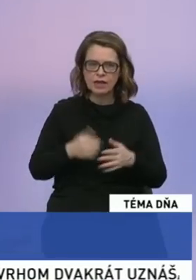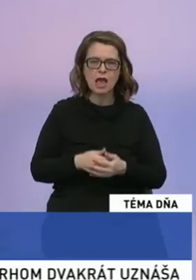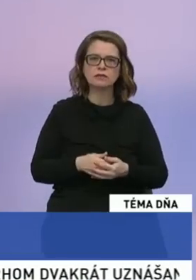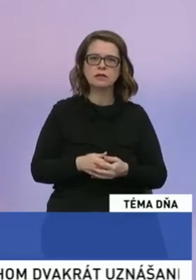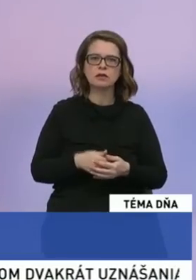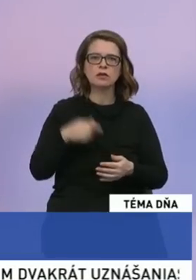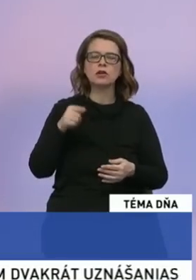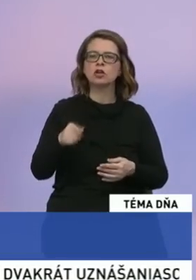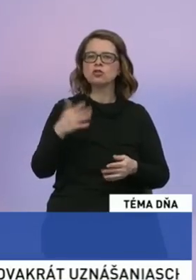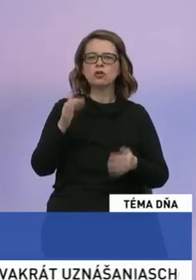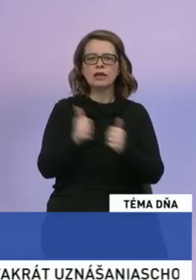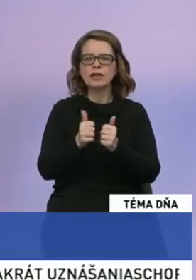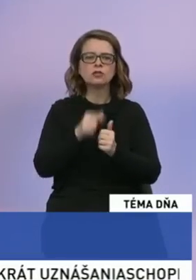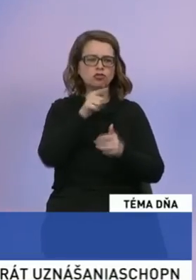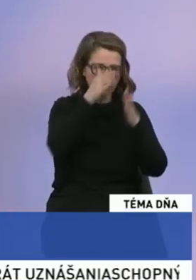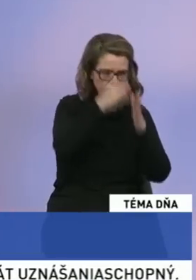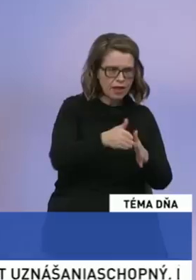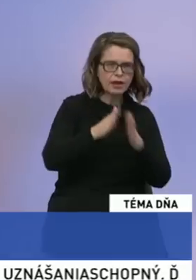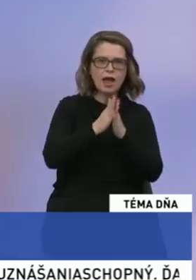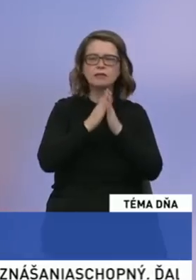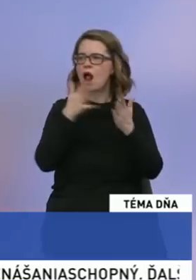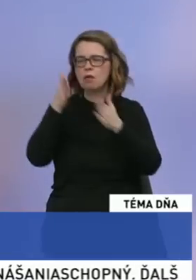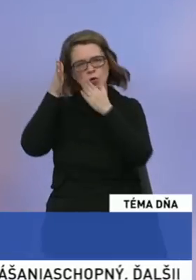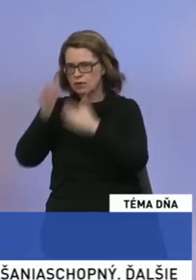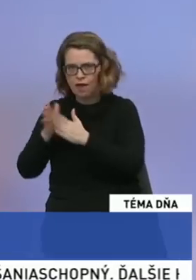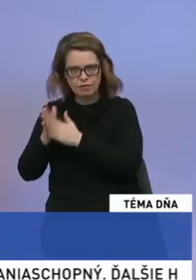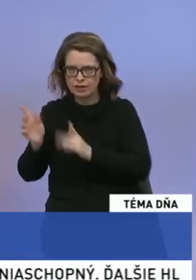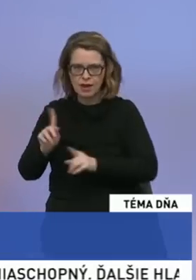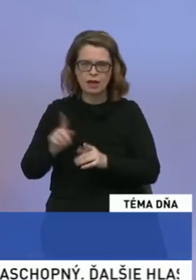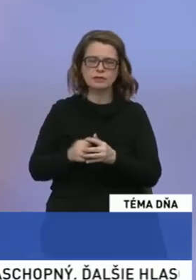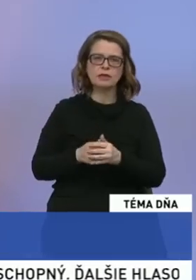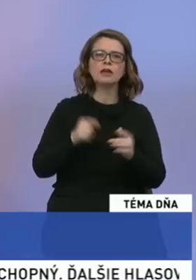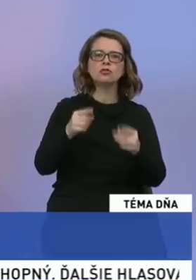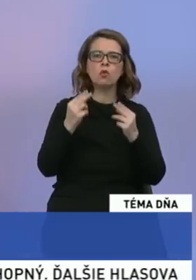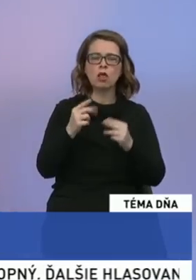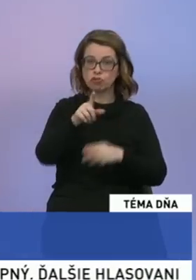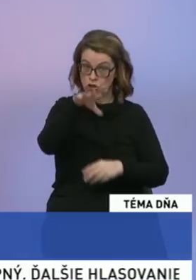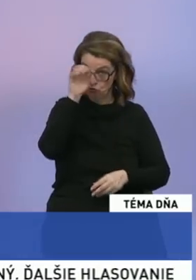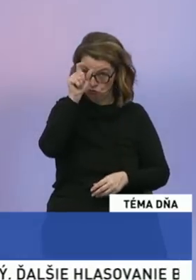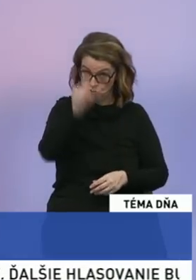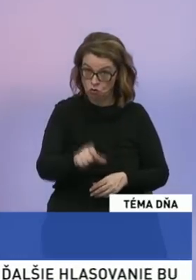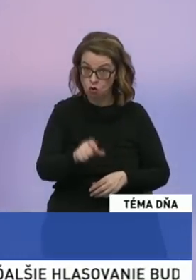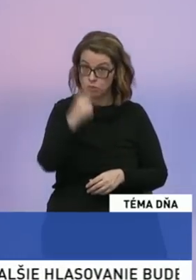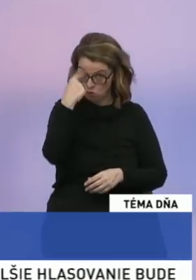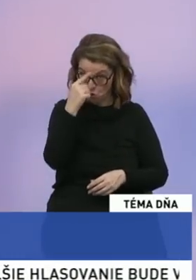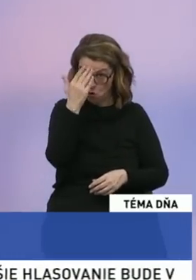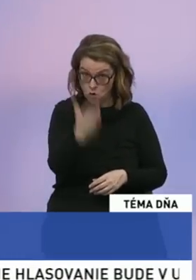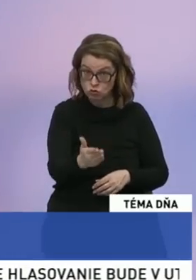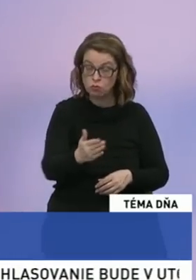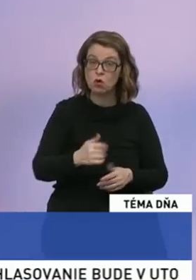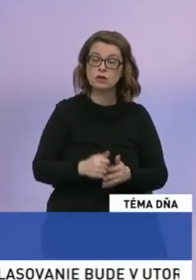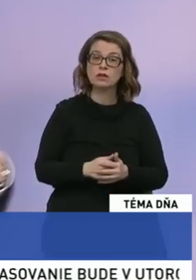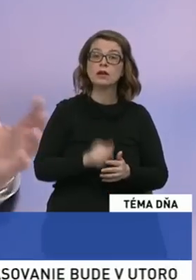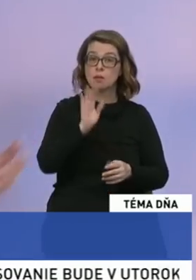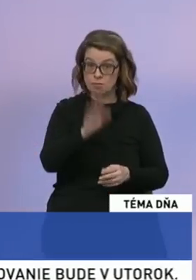jednoducho o tom, či je veriacie, alebo nie. Ale ide o to, či je schopný zastávať určitý alebo nejaký